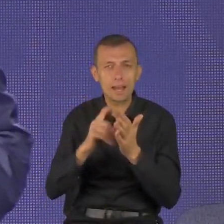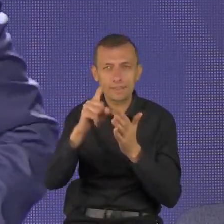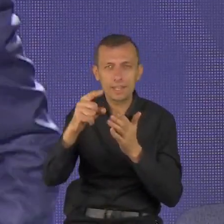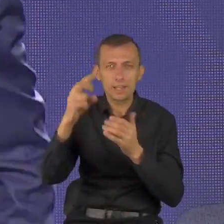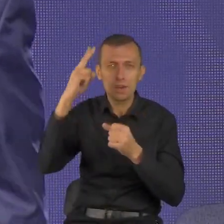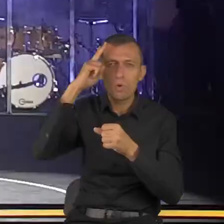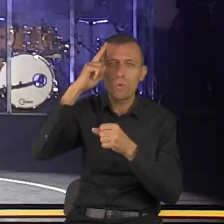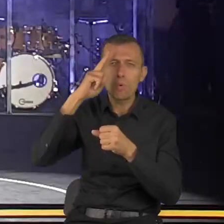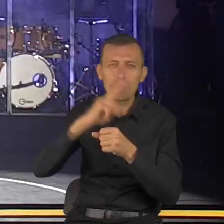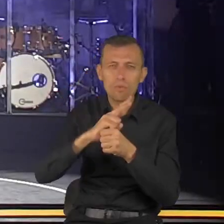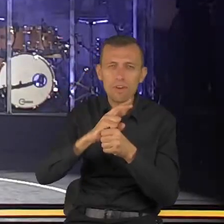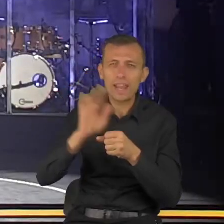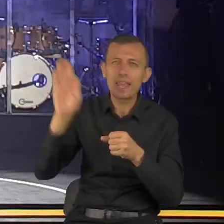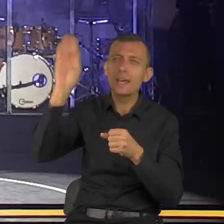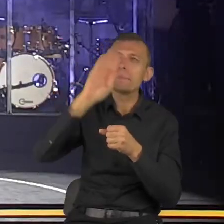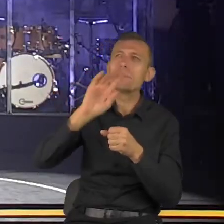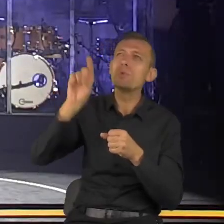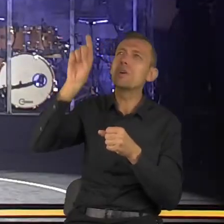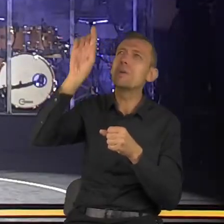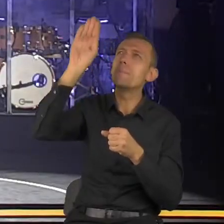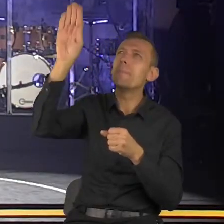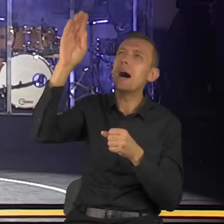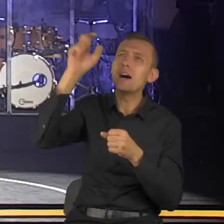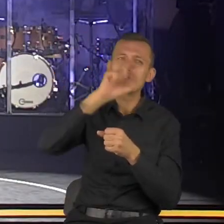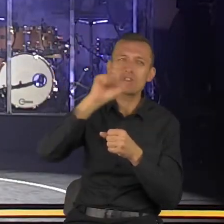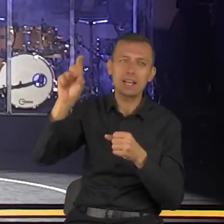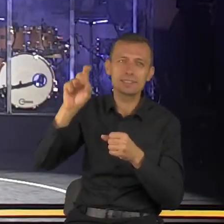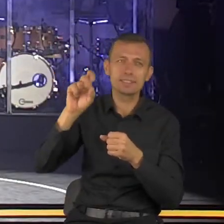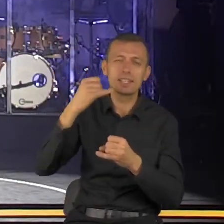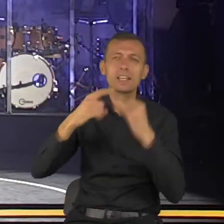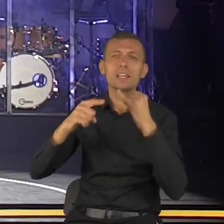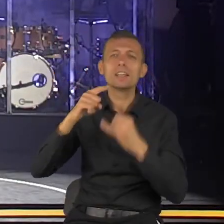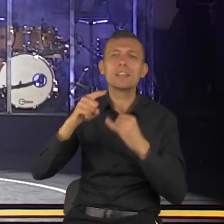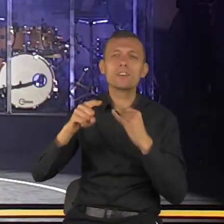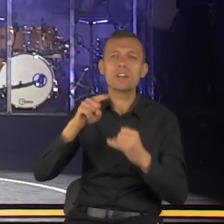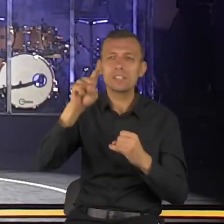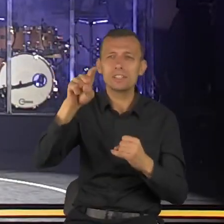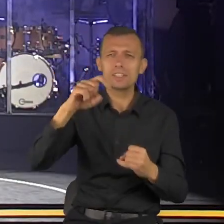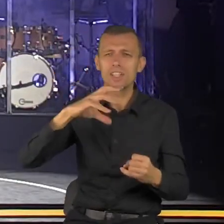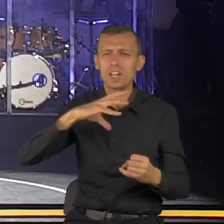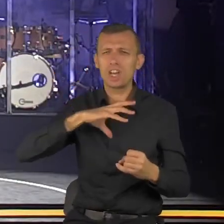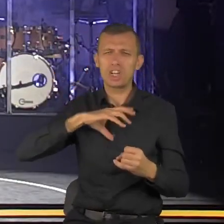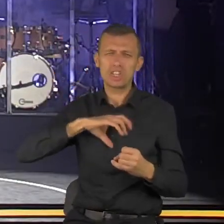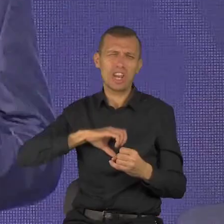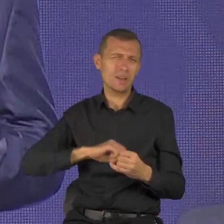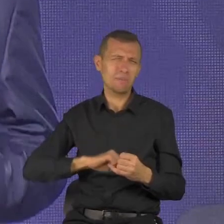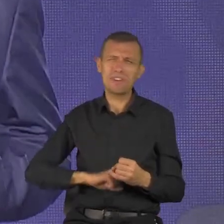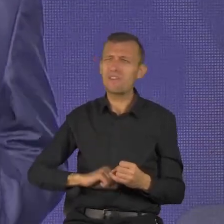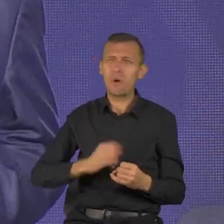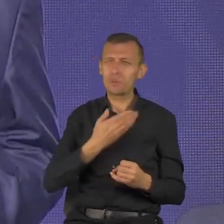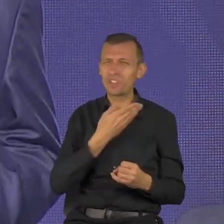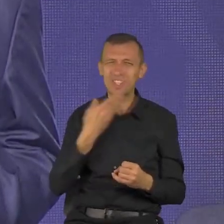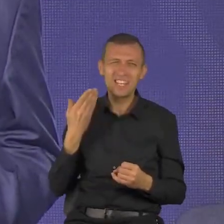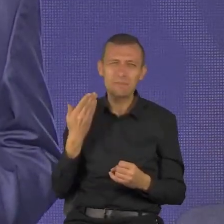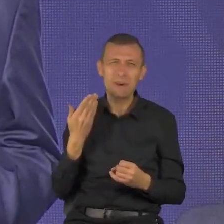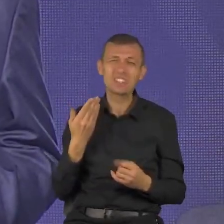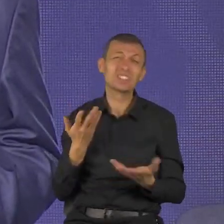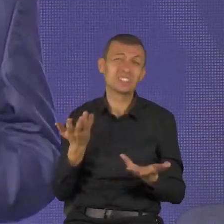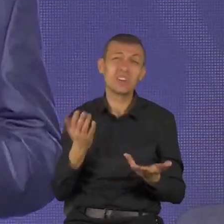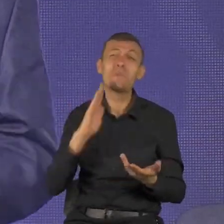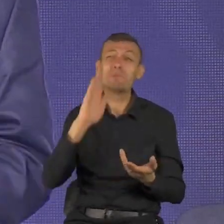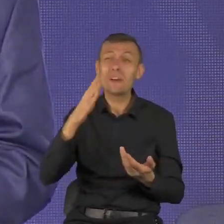Niecierpliwość jest kolejną przyczyną pośpiechu, która prowadzi do tego, że masz już wszystkiego dosyć. Wiecie, czym jest niecierpliwość?